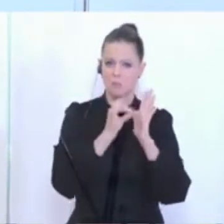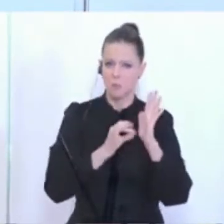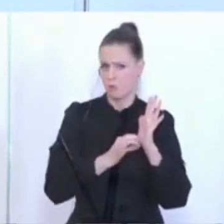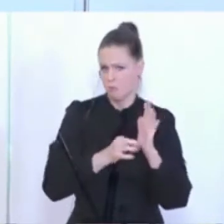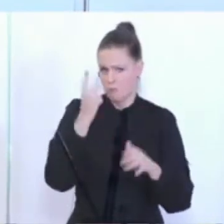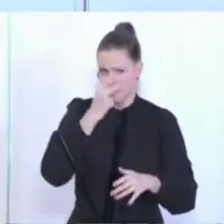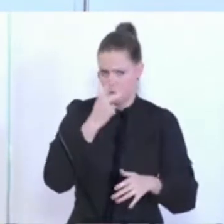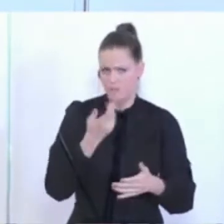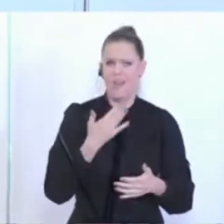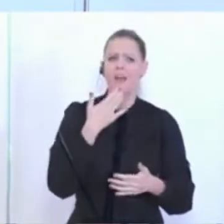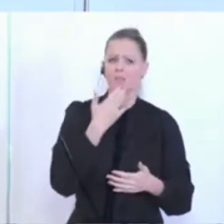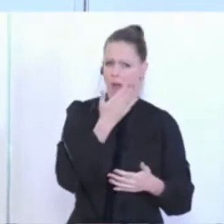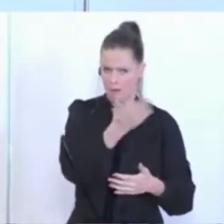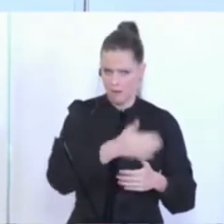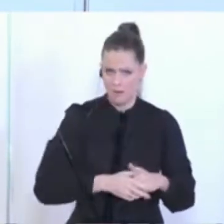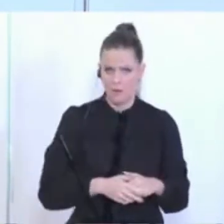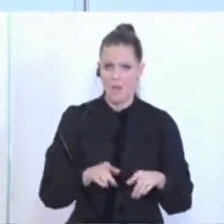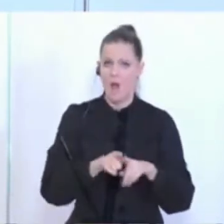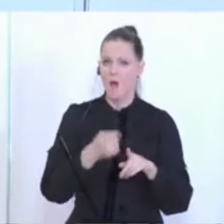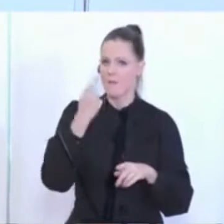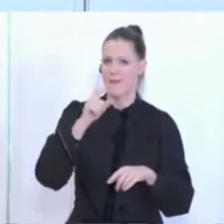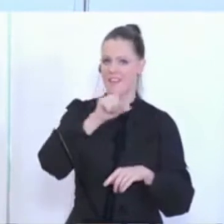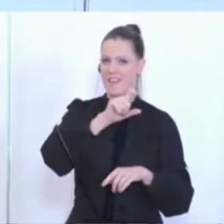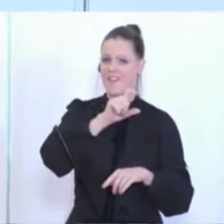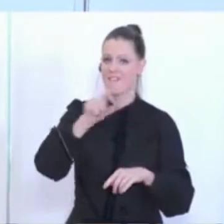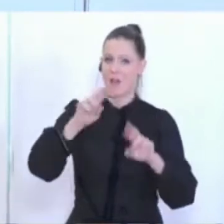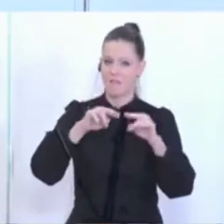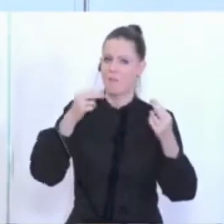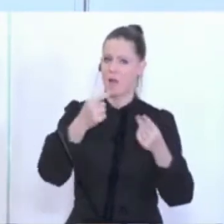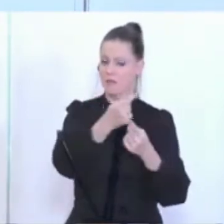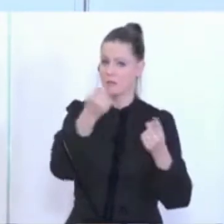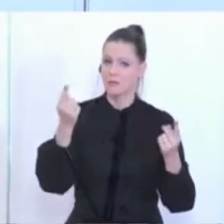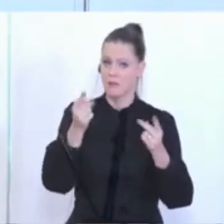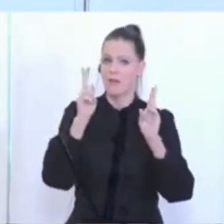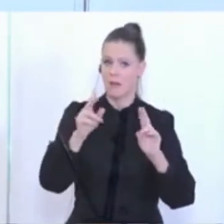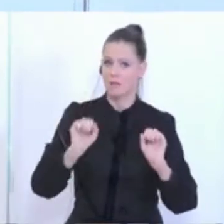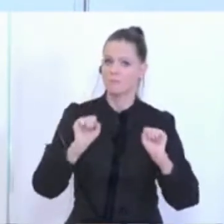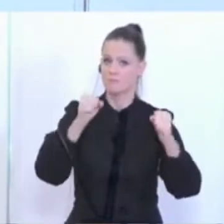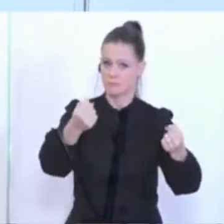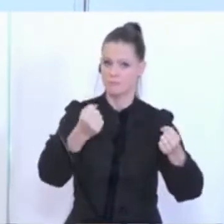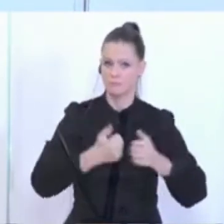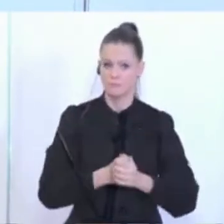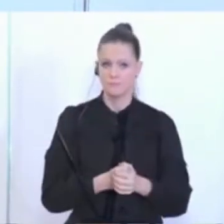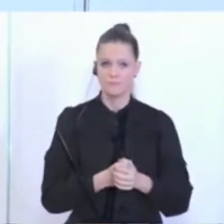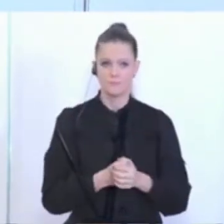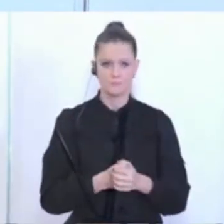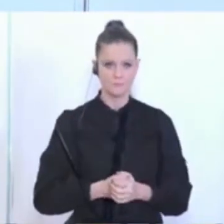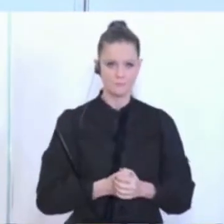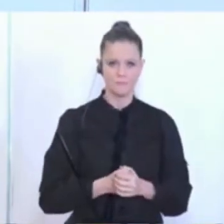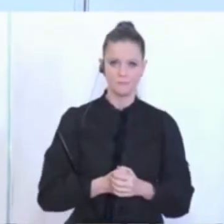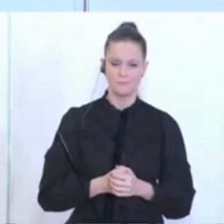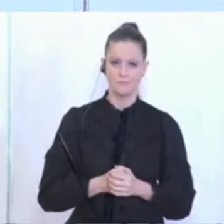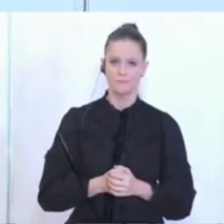da sind wir auch zu Dank verpflichtend und ich meine, dass die Fachverbände hier durchaus ein Betätigungsfeld vorfinden, dass sie auch ausfüllen